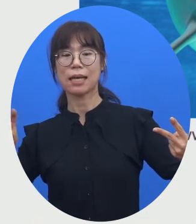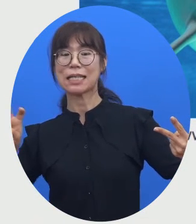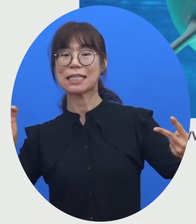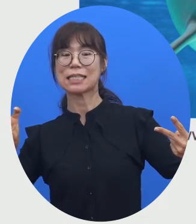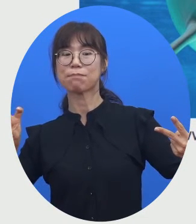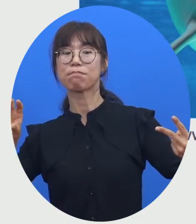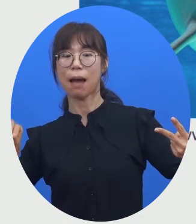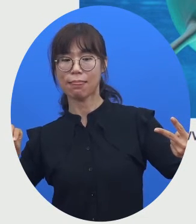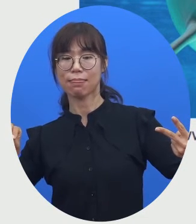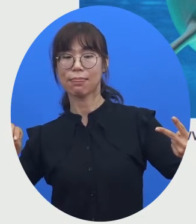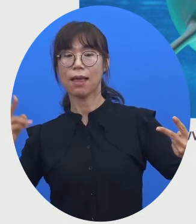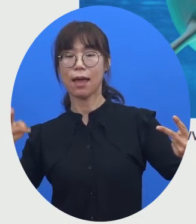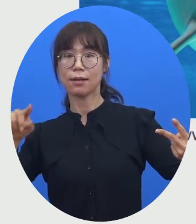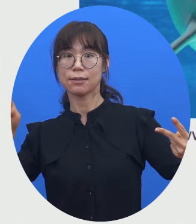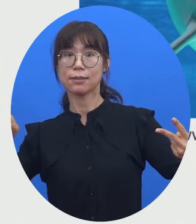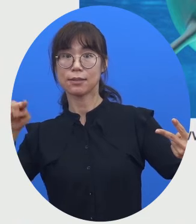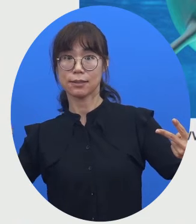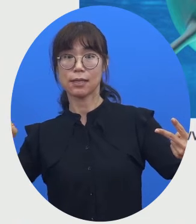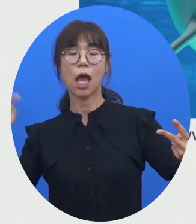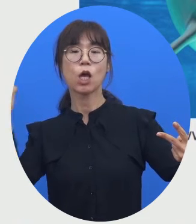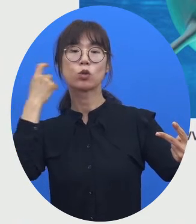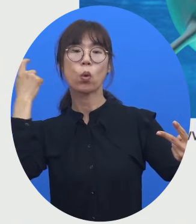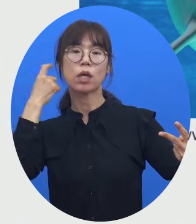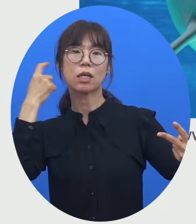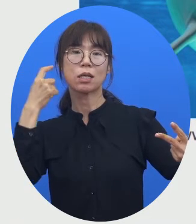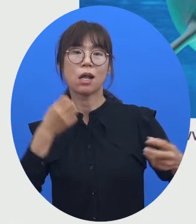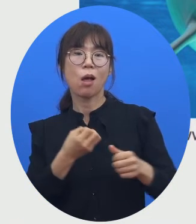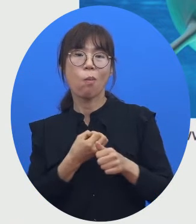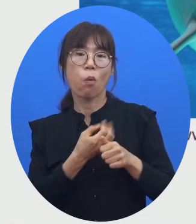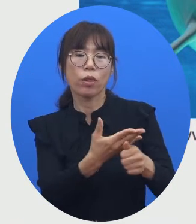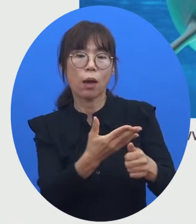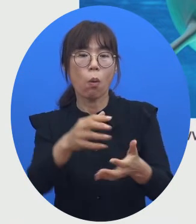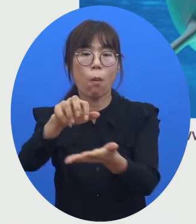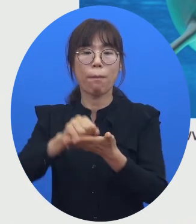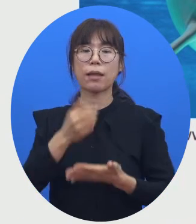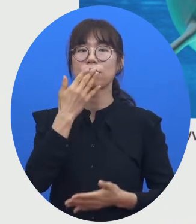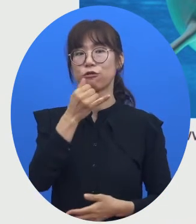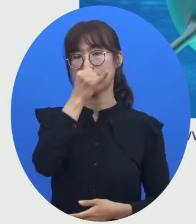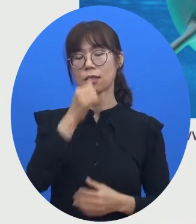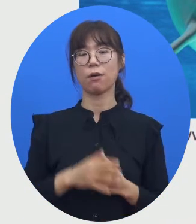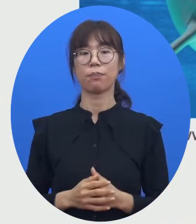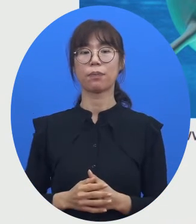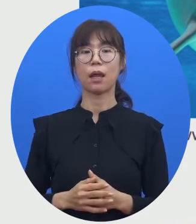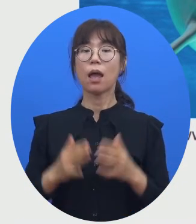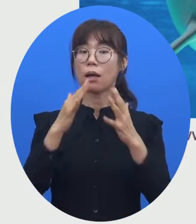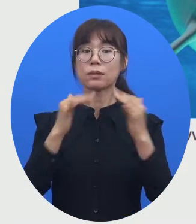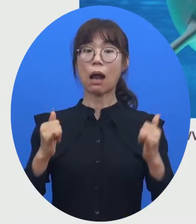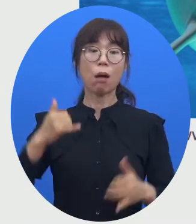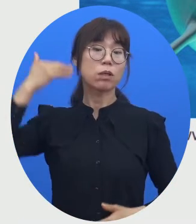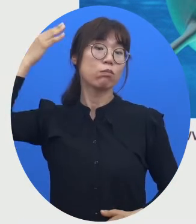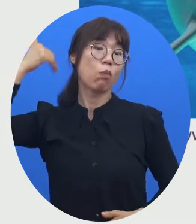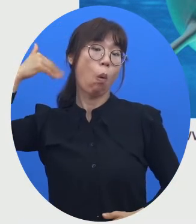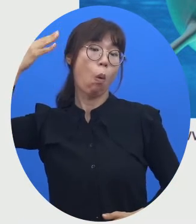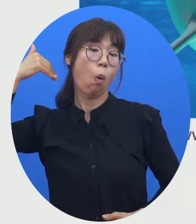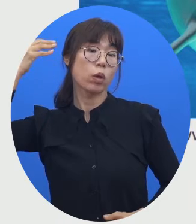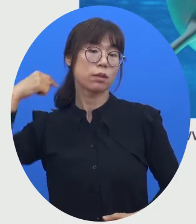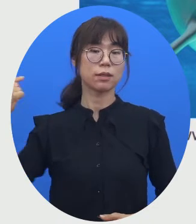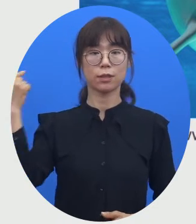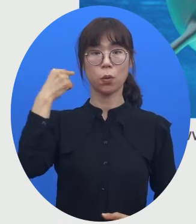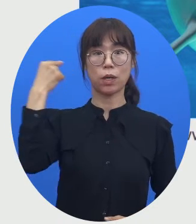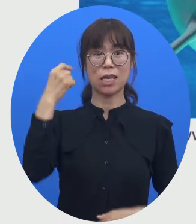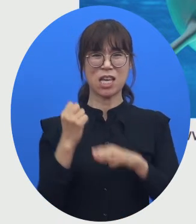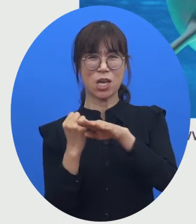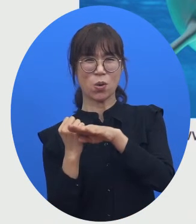진동수의 소리를 발사하고 알아들을 수가 있는데요. 사람이 들을 수 없는 이 고주파의 초음파를